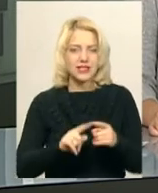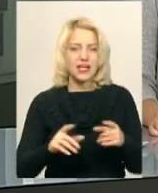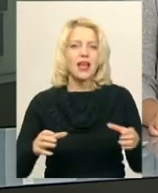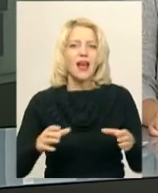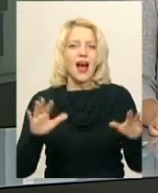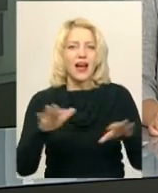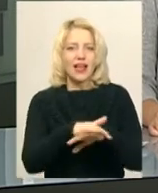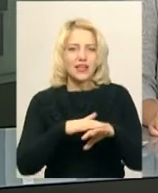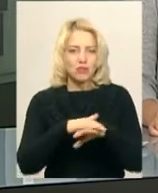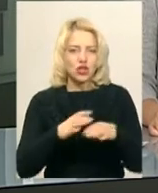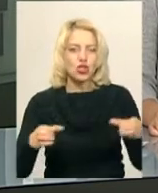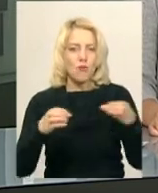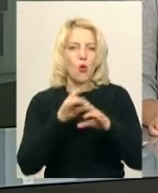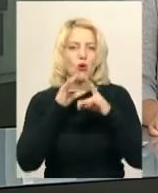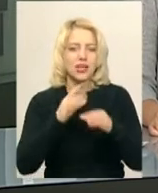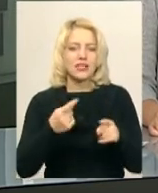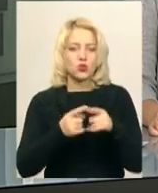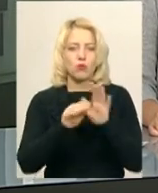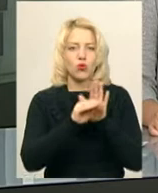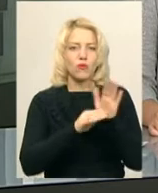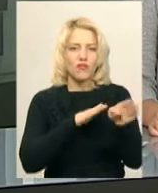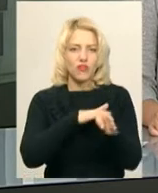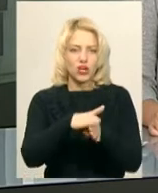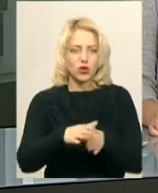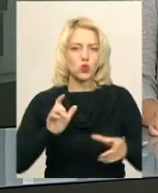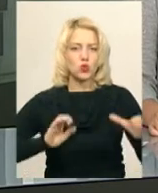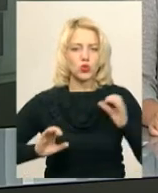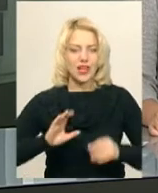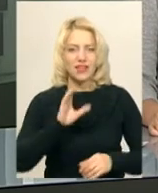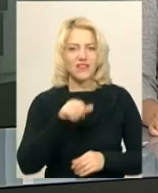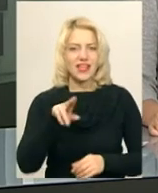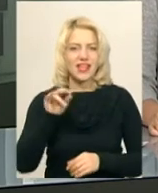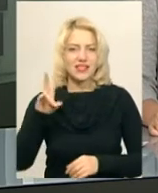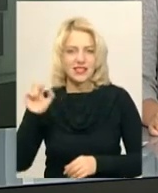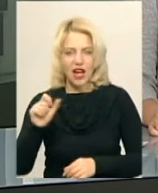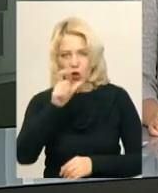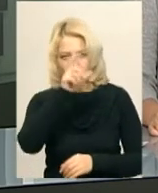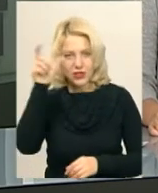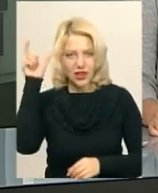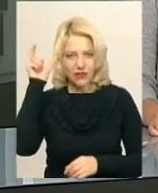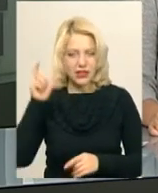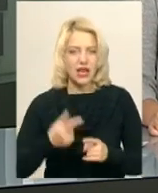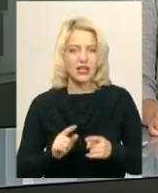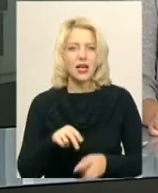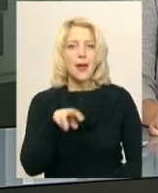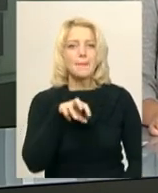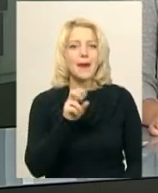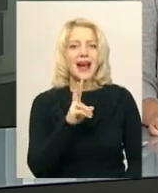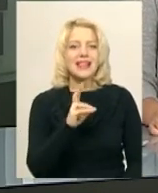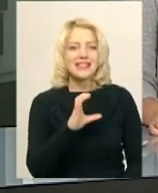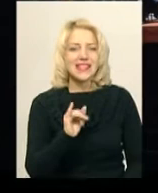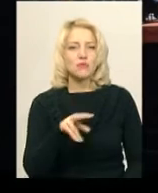оркестром цю концертну програму виконує студент Віденської консерваторії музики драматичних мистецтв Прайнер Денис Максимчук.